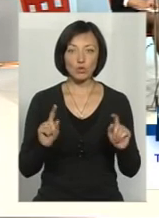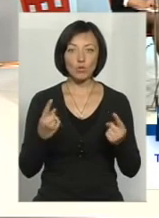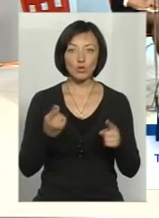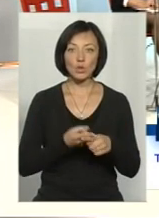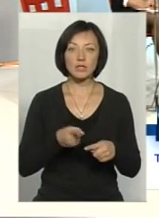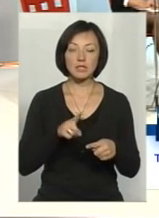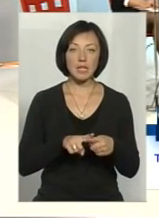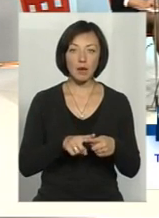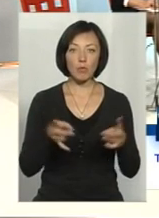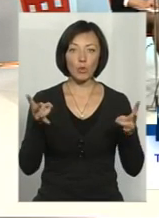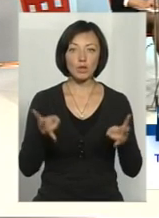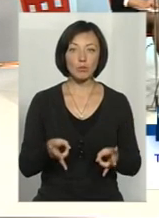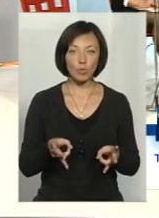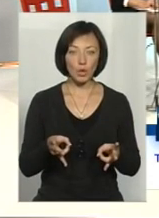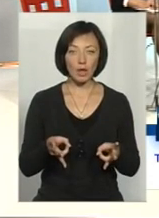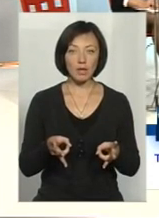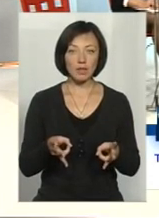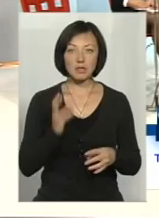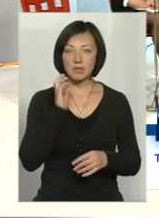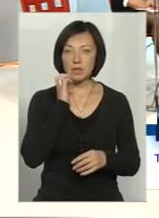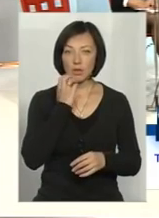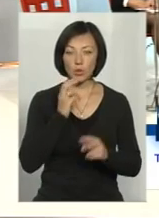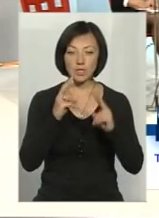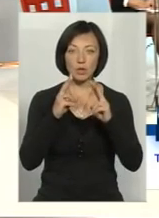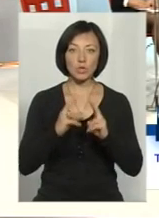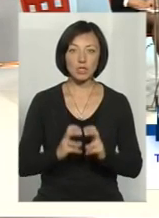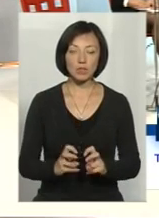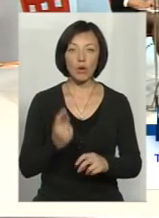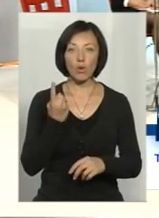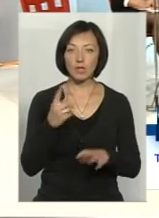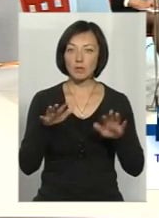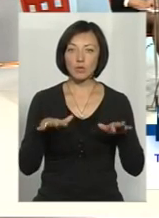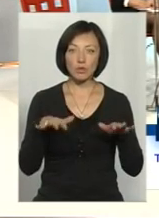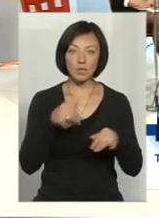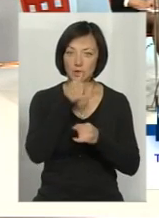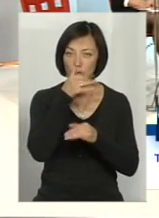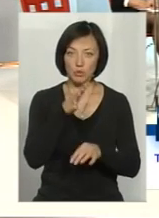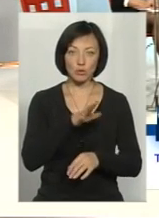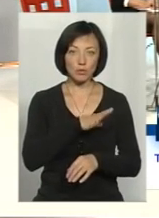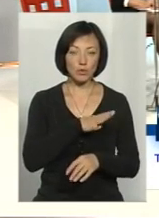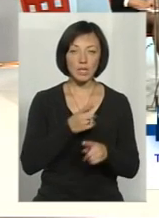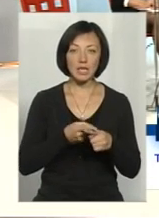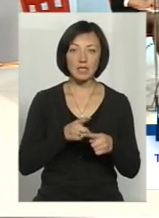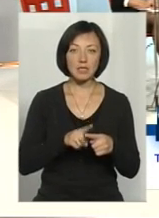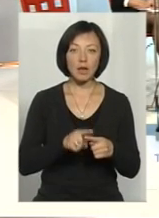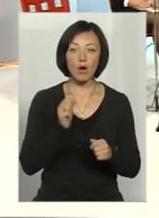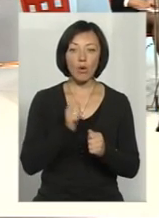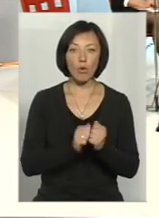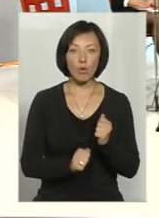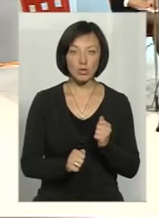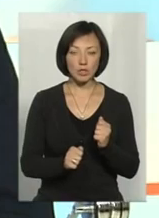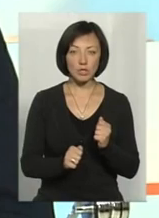що це потребує серйозних досліджень. Одним дощиком не може обійтися. І, я думаю, що кожен